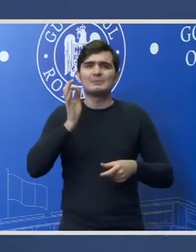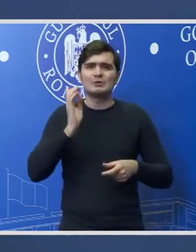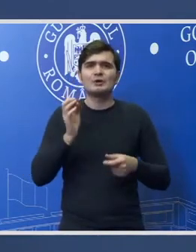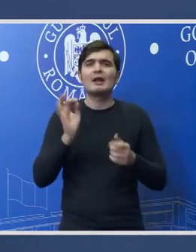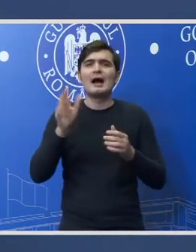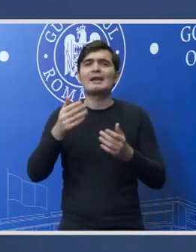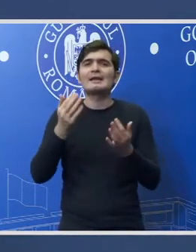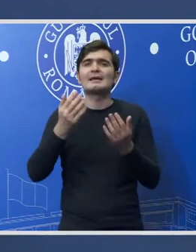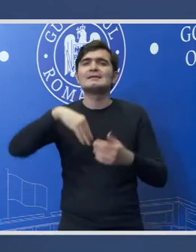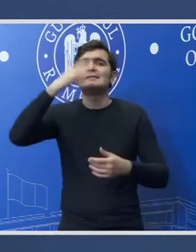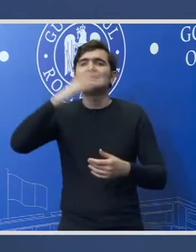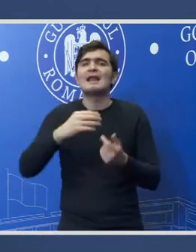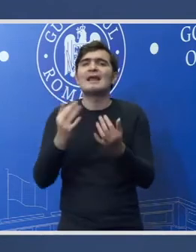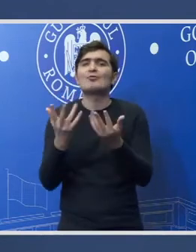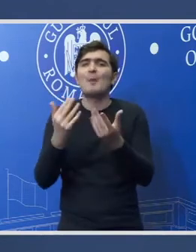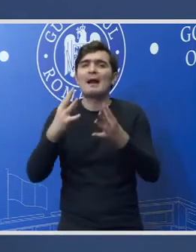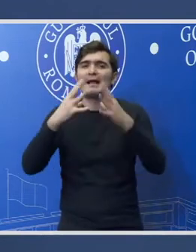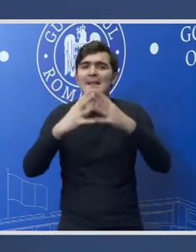numărate